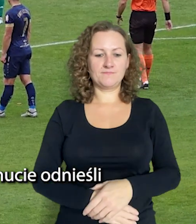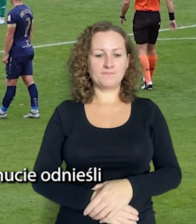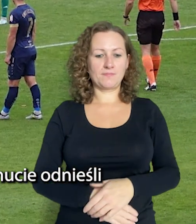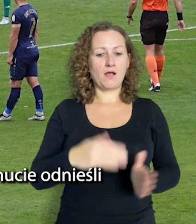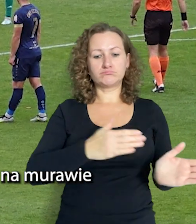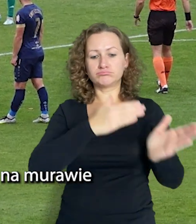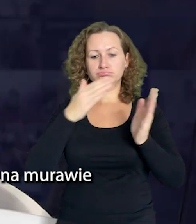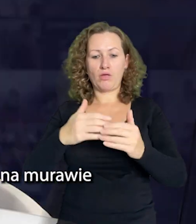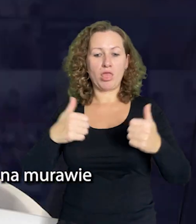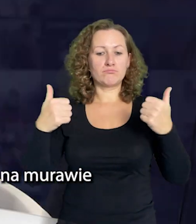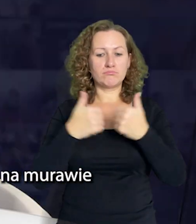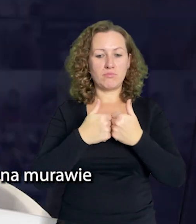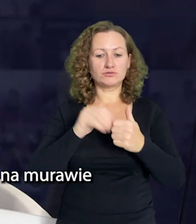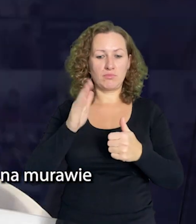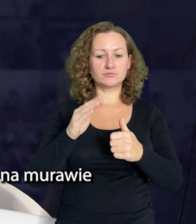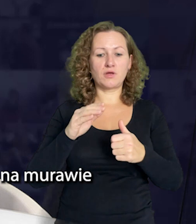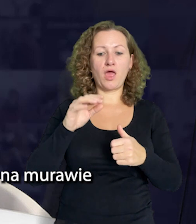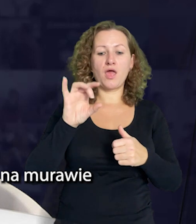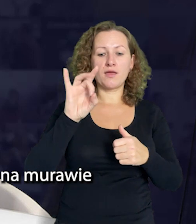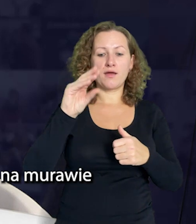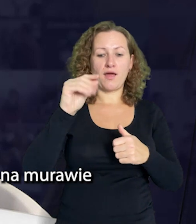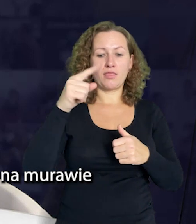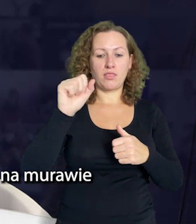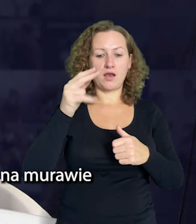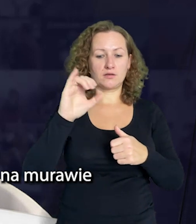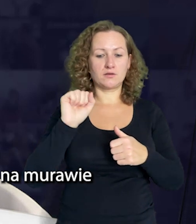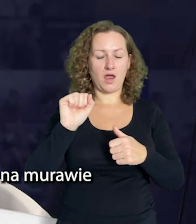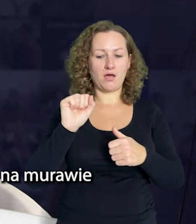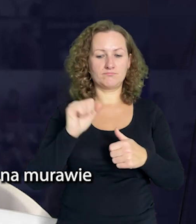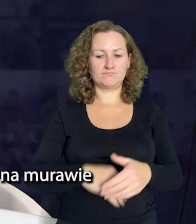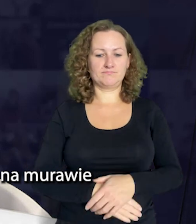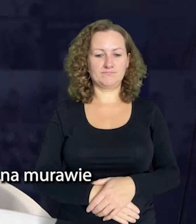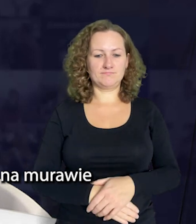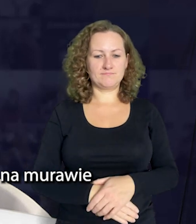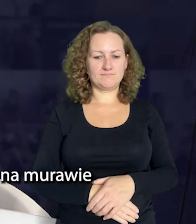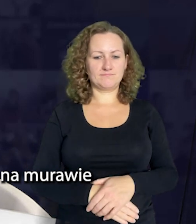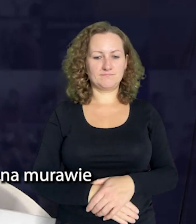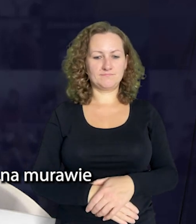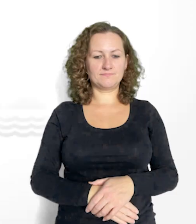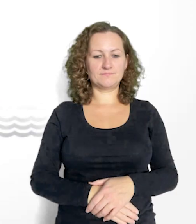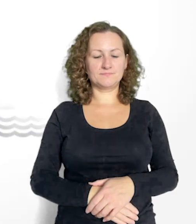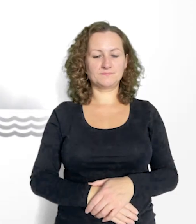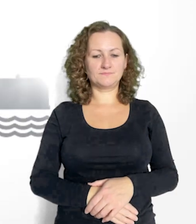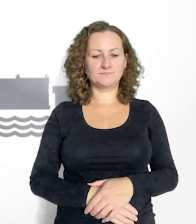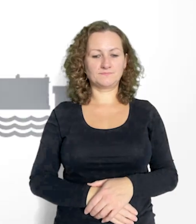wygraną 1-0. Kolejny mecz kapesta Rogard zagra z drużyną Gdania 1922 na murawie przeciwnika.